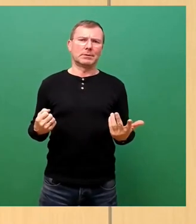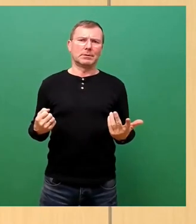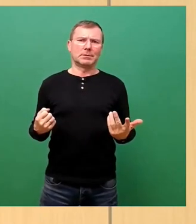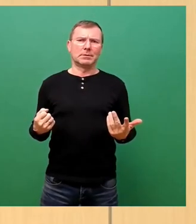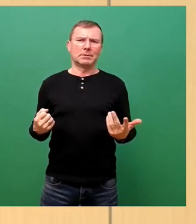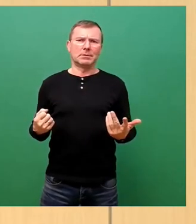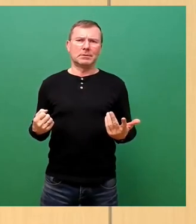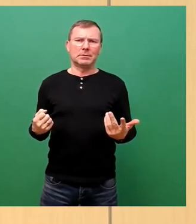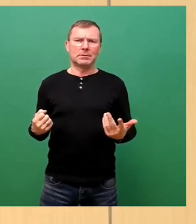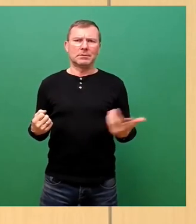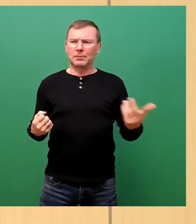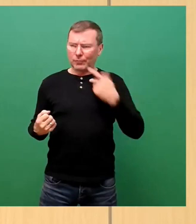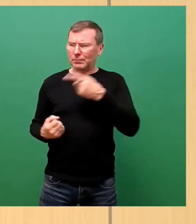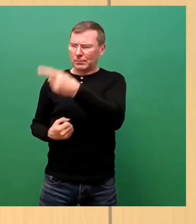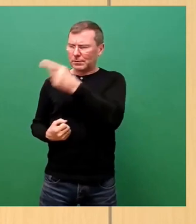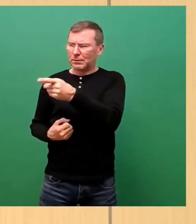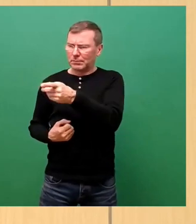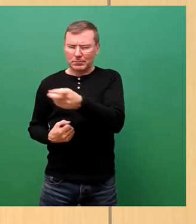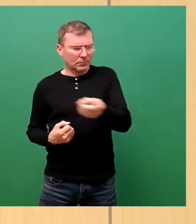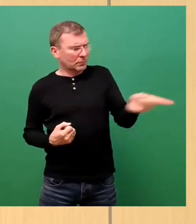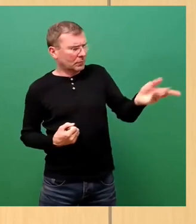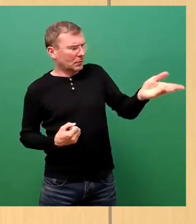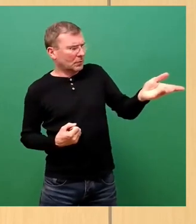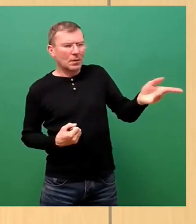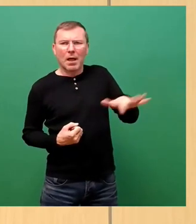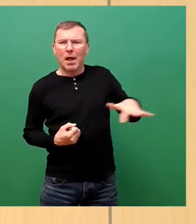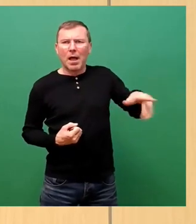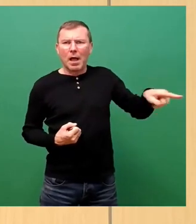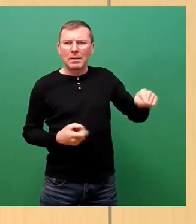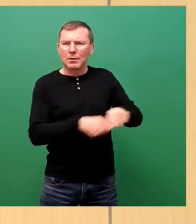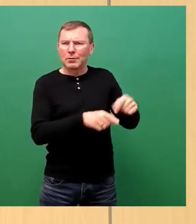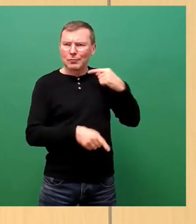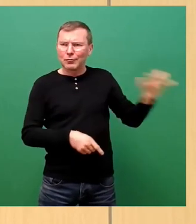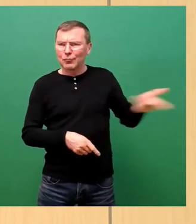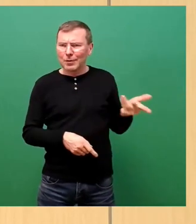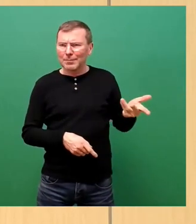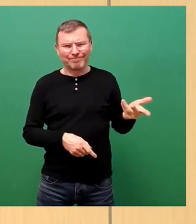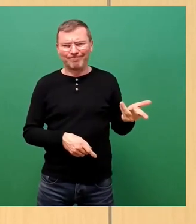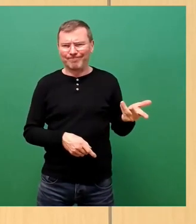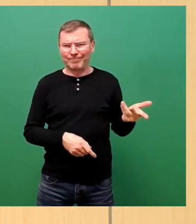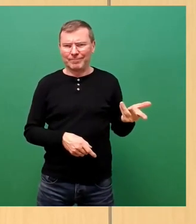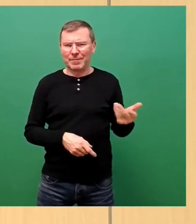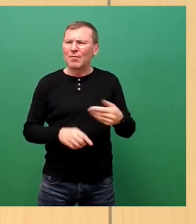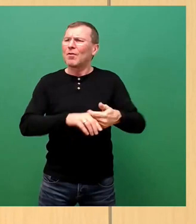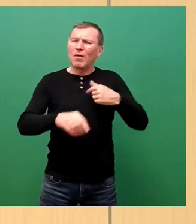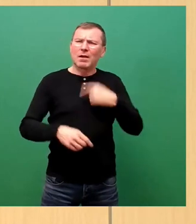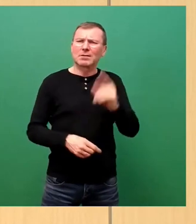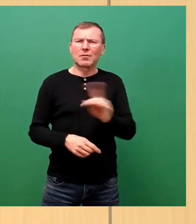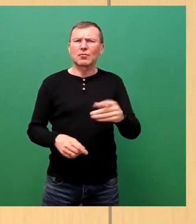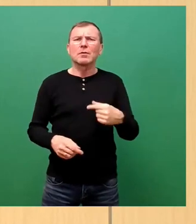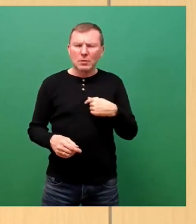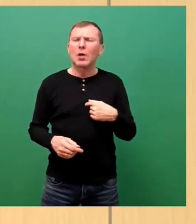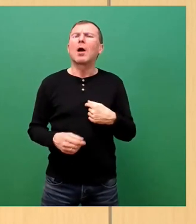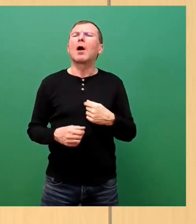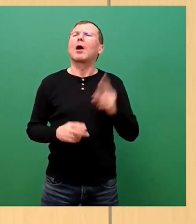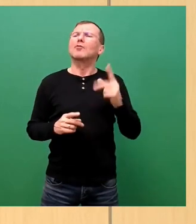von sich aus gesehen in die eine Richtung alle dem dann zustimmen. Das Zweite ist, einfach von vornherein sagen, ja, wir haben ein gespaltenes Stadtrat.